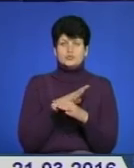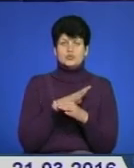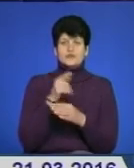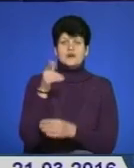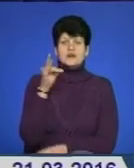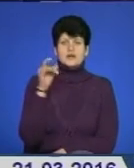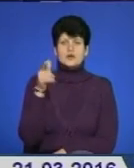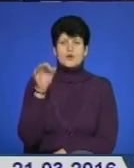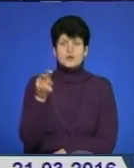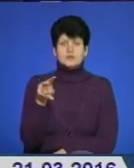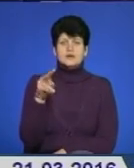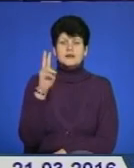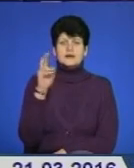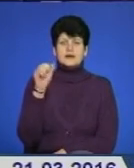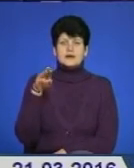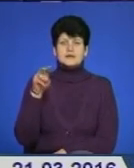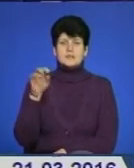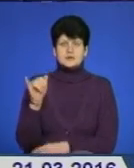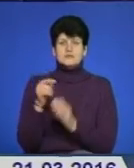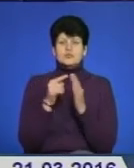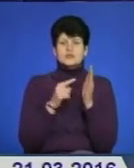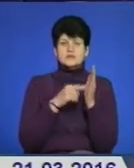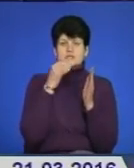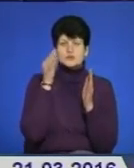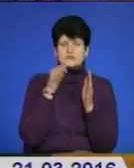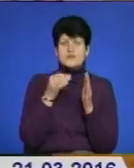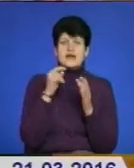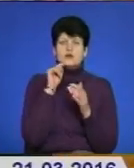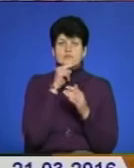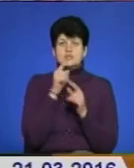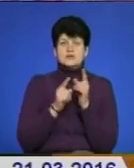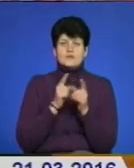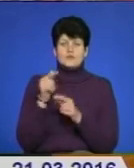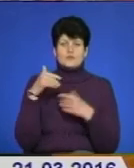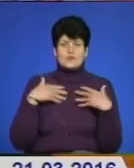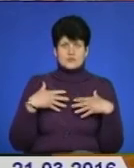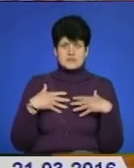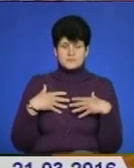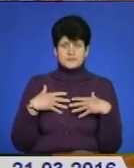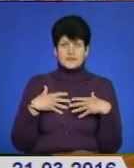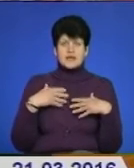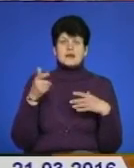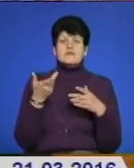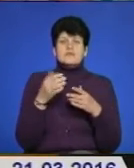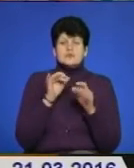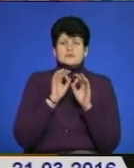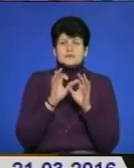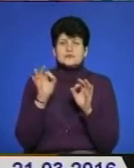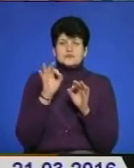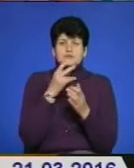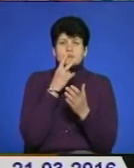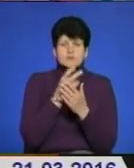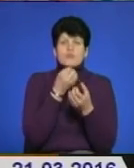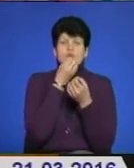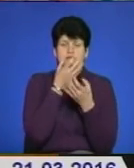Грігол Катамадзе. Він поділився досвідом економічних реформ у Грузії. Грігол Катамадзе розповів, що бачить позитивні